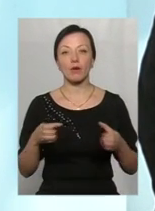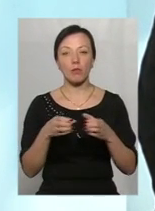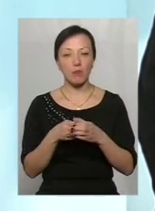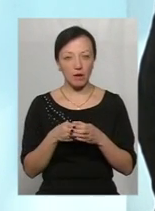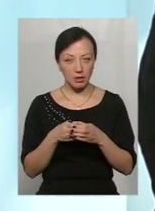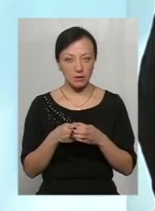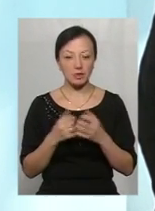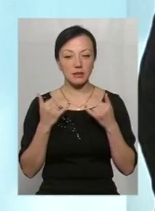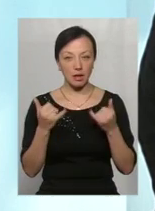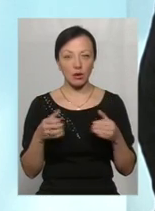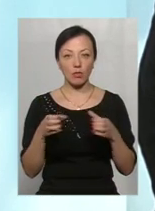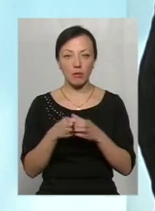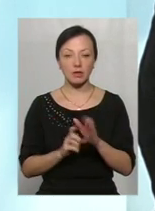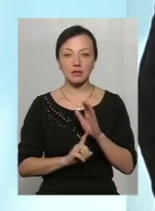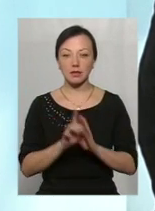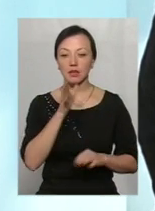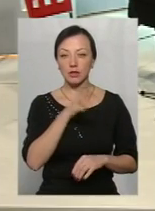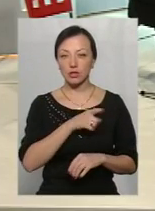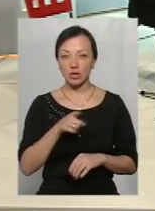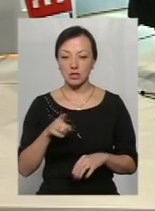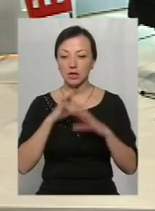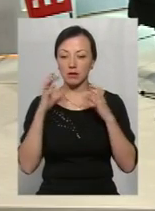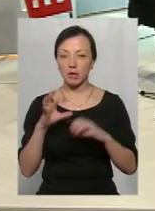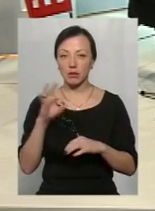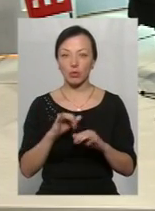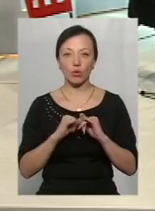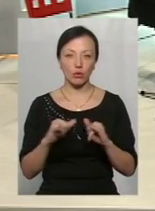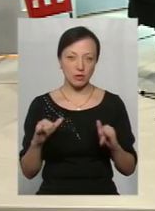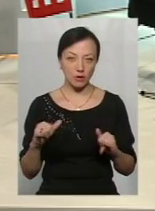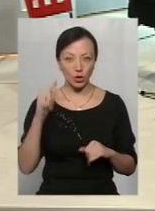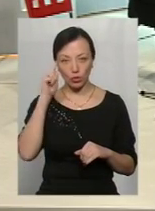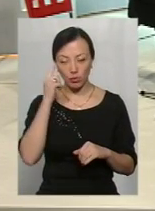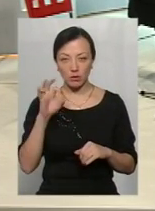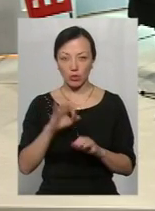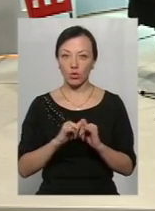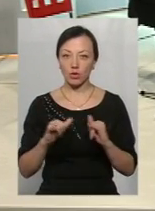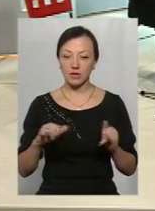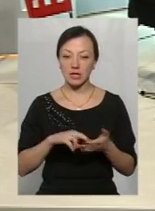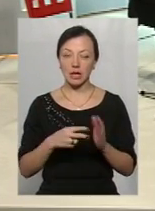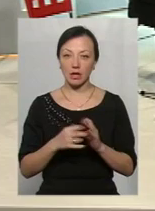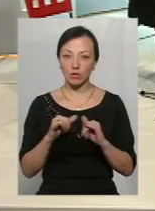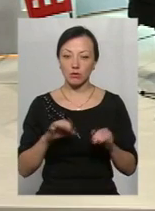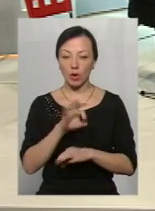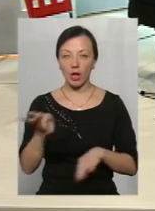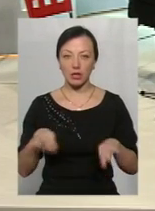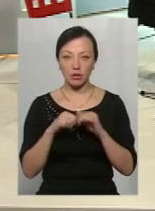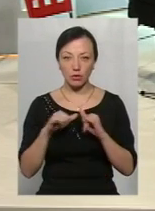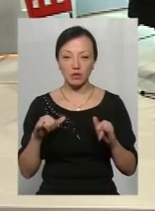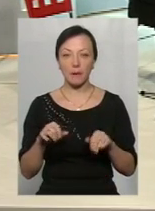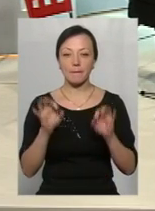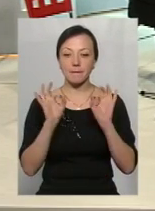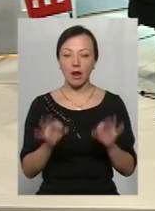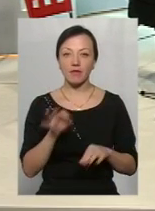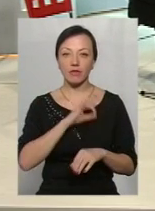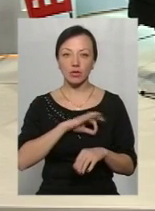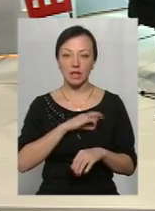Для громад настає час дбати про розвиток, думати про розвиток, стратегії розвитку, проекти розвитку, правильне